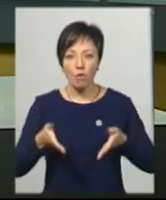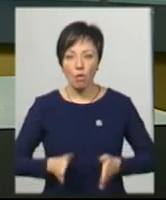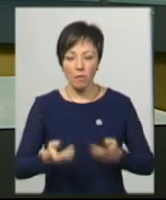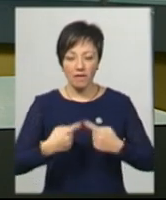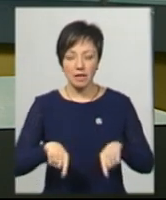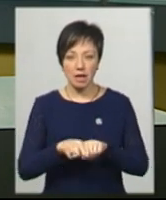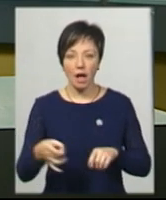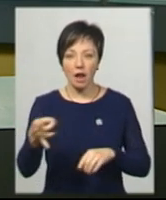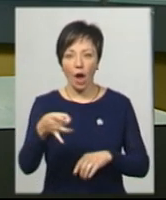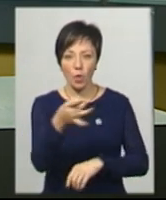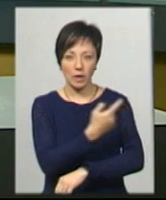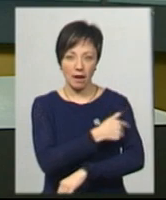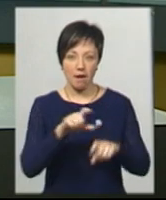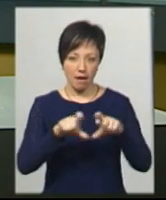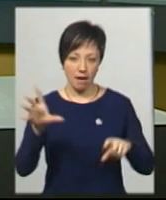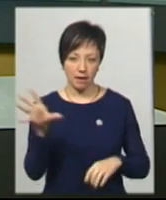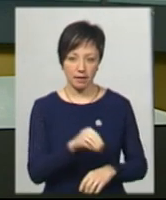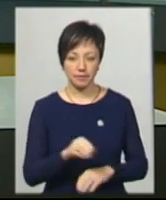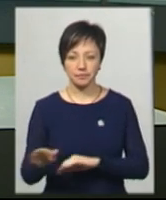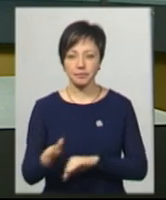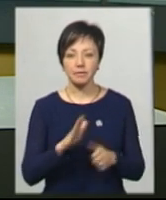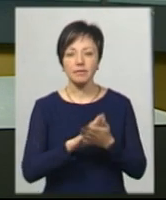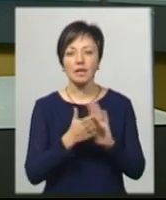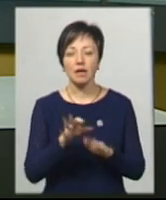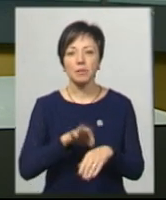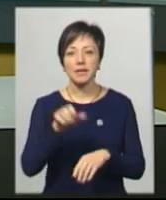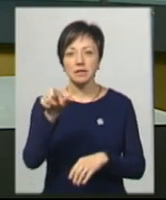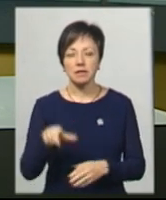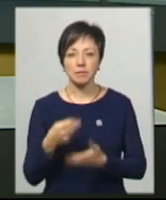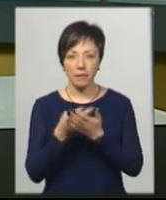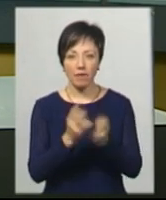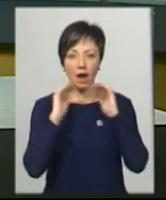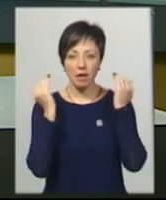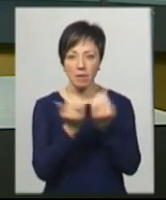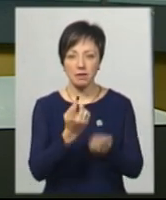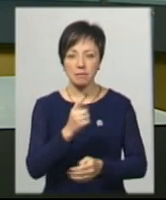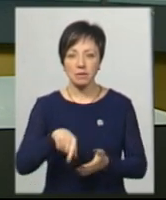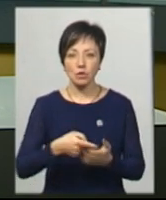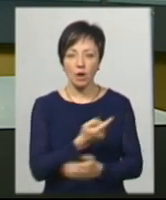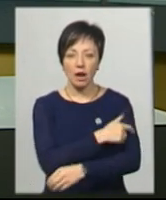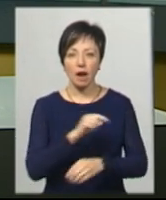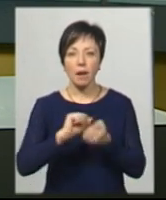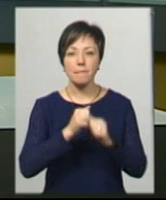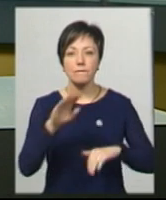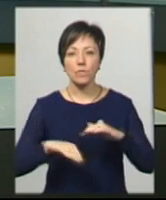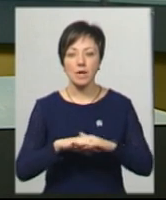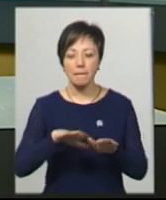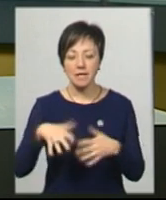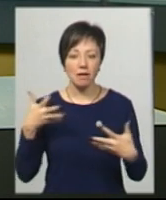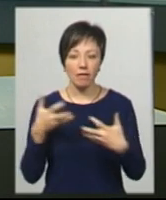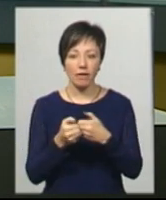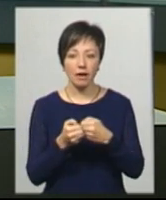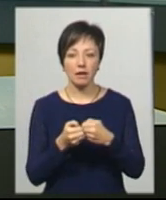відділенні районних лікарень. Стан пацієнтки, яка перебуває в реанімації міської лікарні в Кам'янці-Подільському після дорожньо